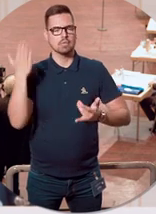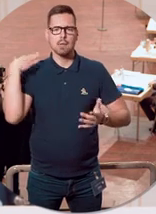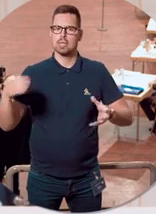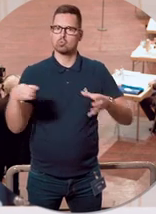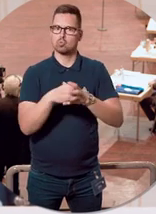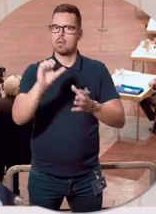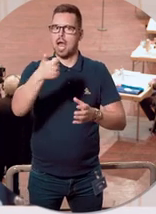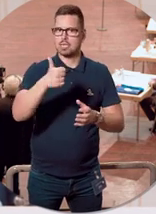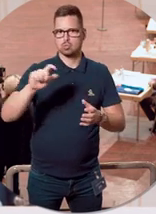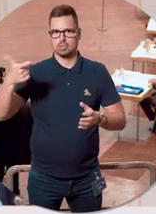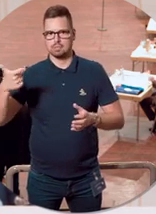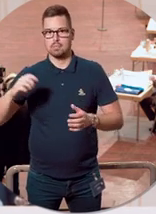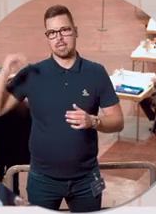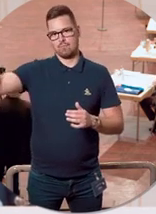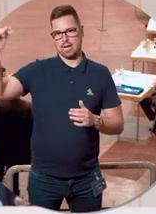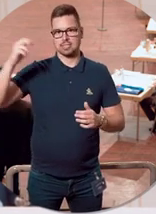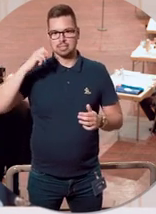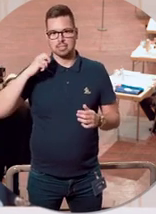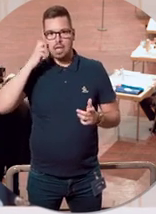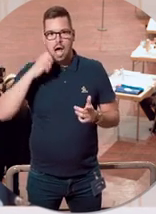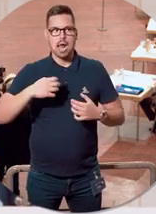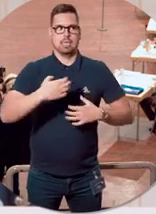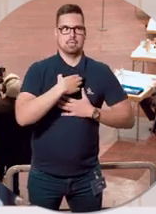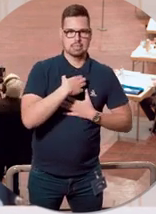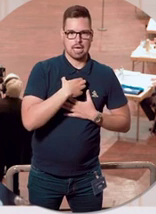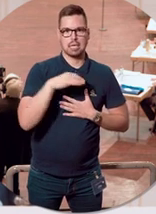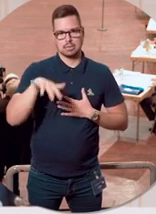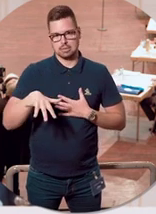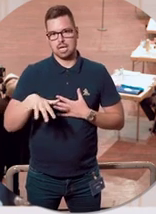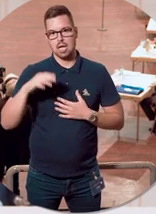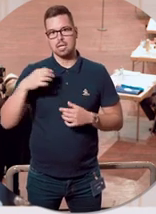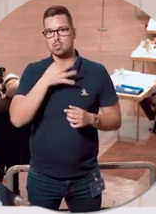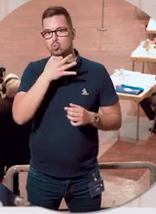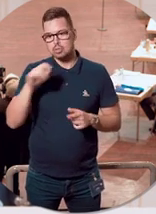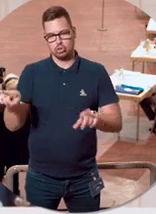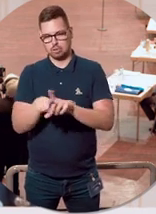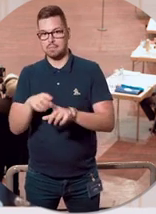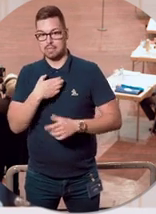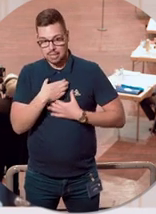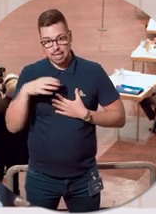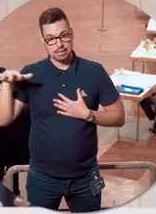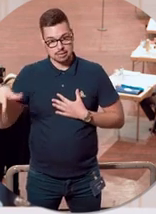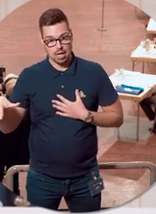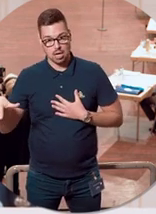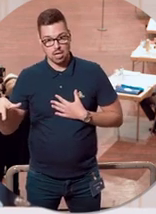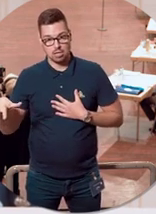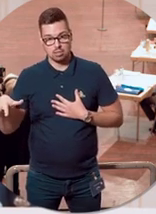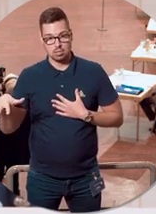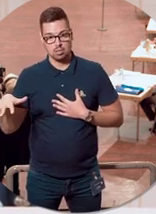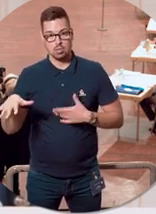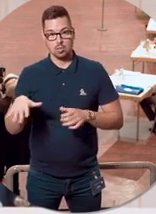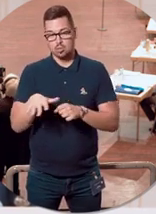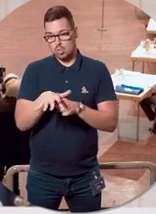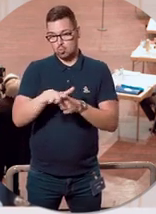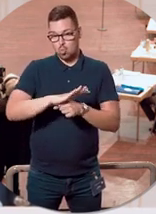Beispiel oder Prio 2 mit Erwachsenen gleichgestellt sind. Oder eben, wenn in Ihrem Umfeld Menschen mit erhöhtem Covid-19